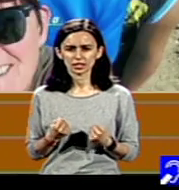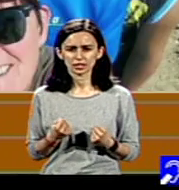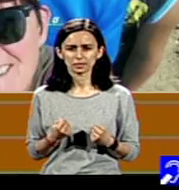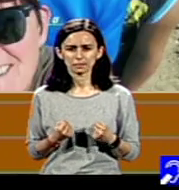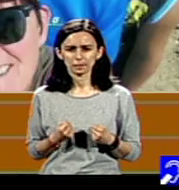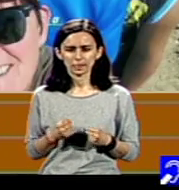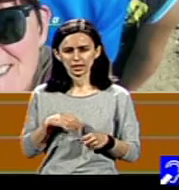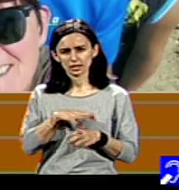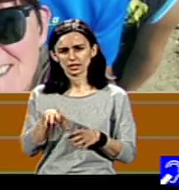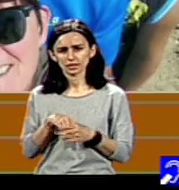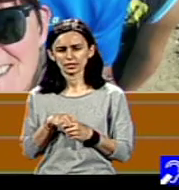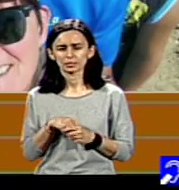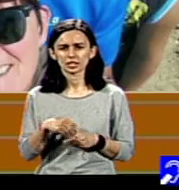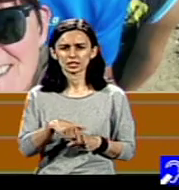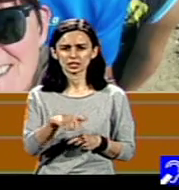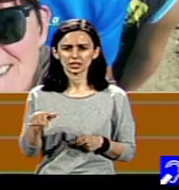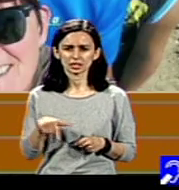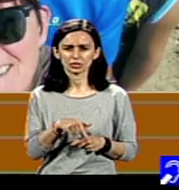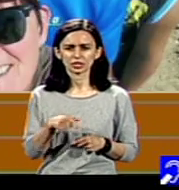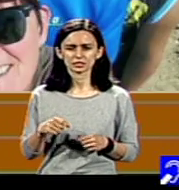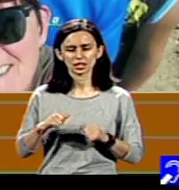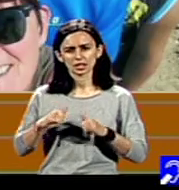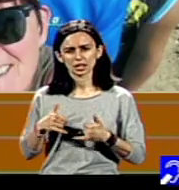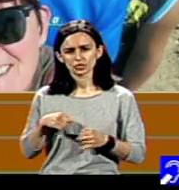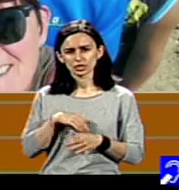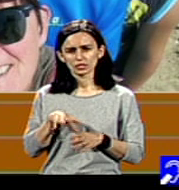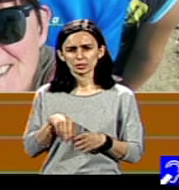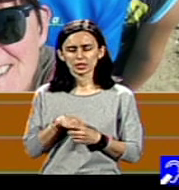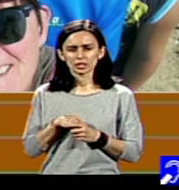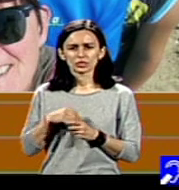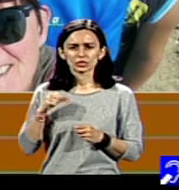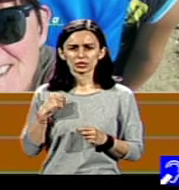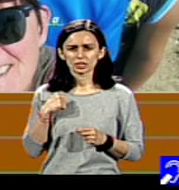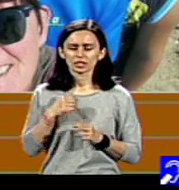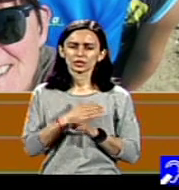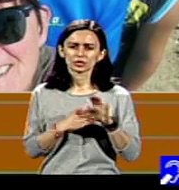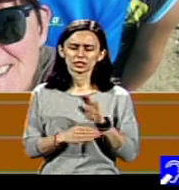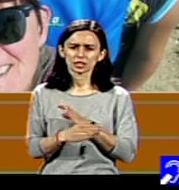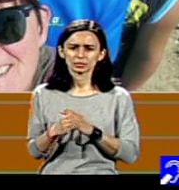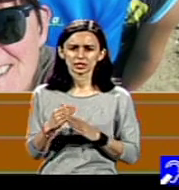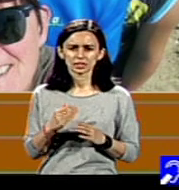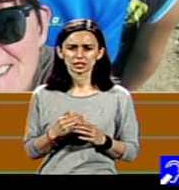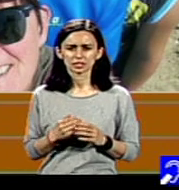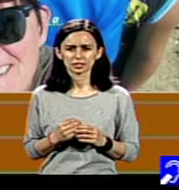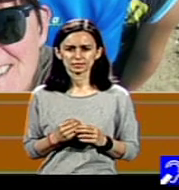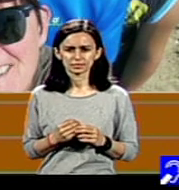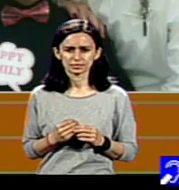În familiile noastre, în cazul familiilor cu tineri cu zabilități, la un moment dat